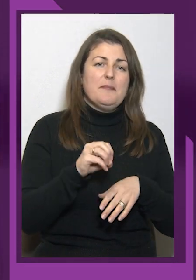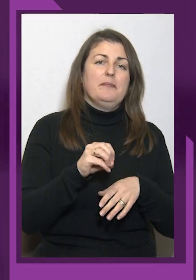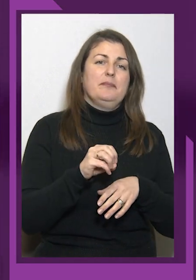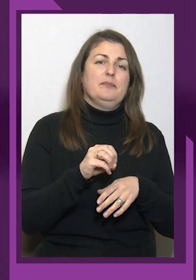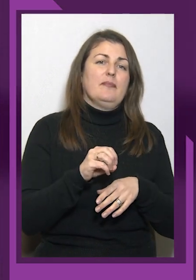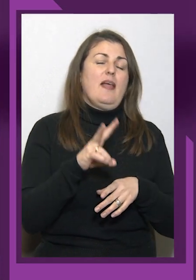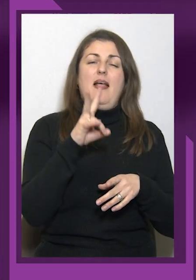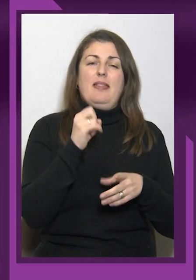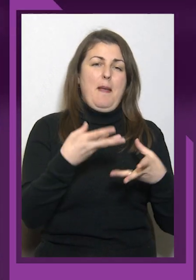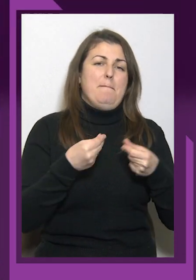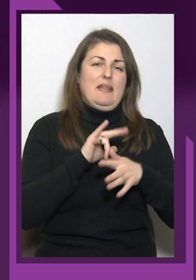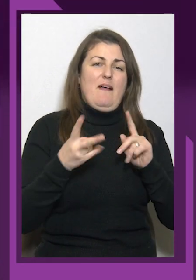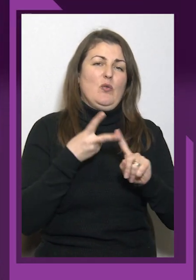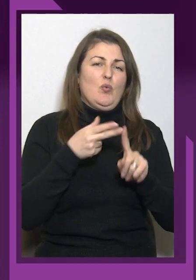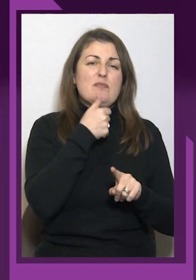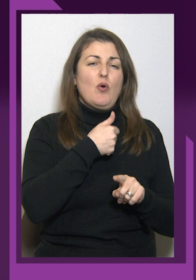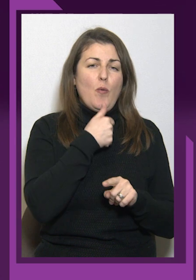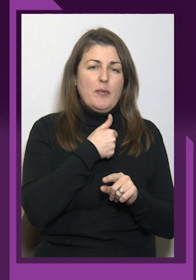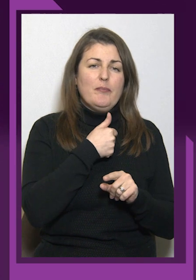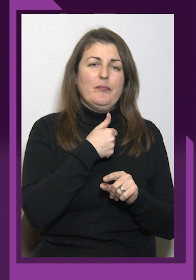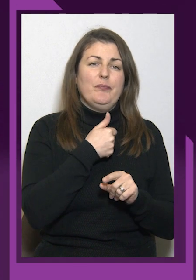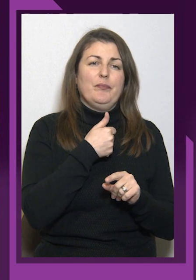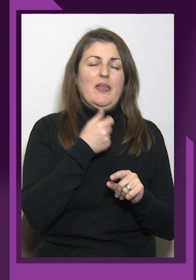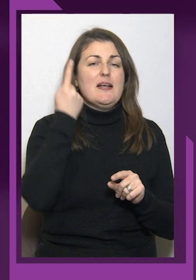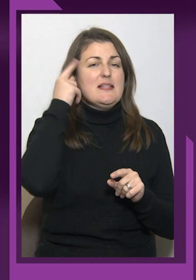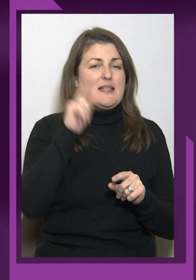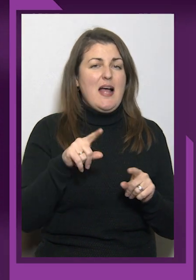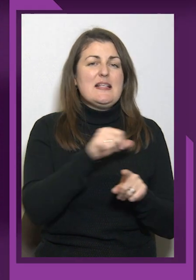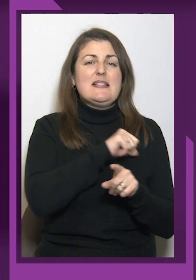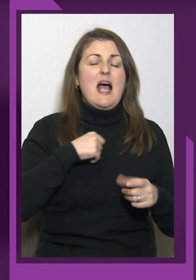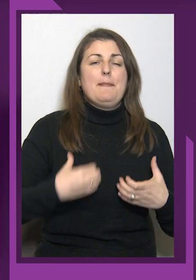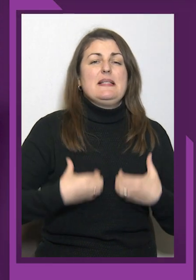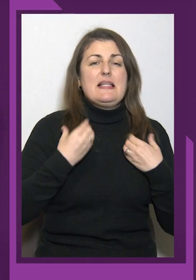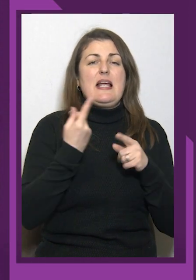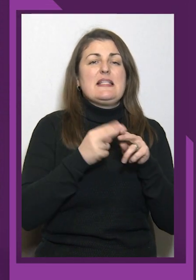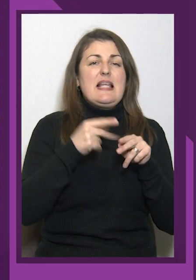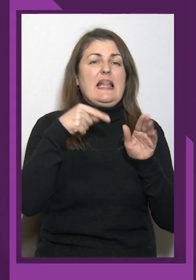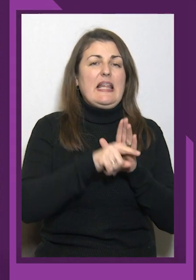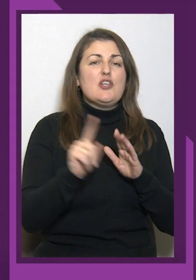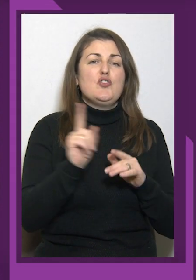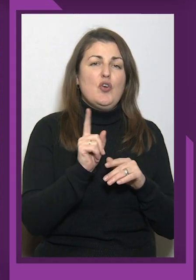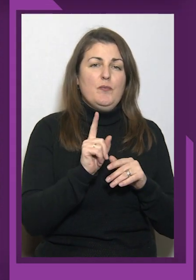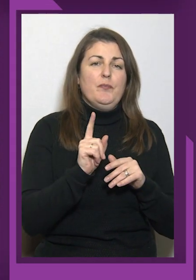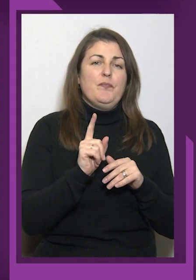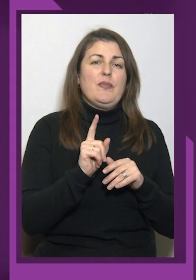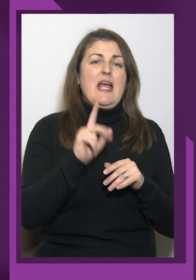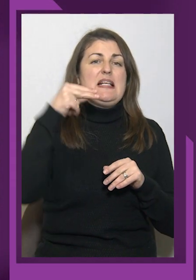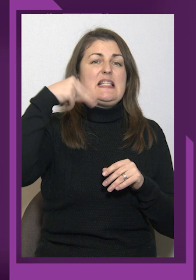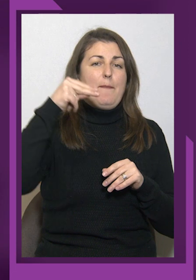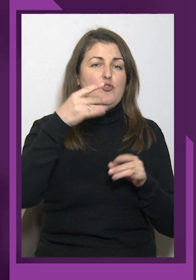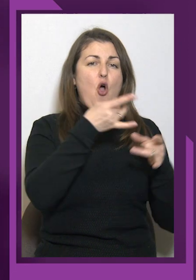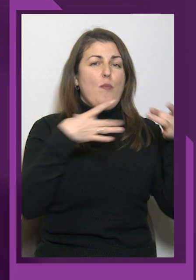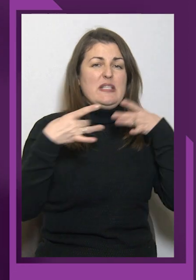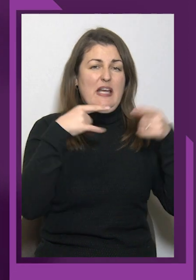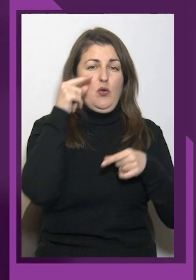Знаєте, саме страшне це те, що Запоріжжя обстрілюють, а там дитина. А в окупованій території мати до